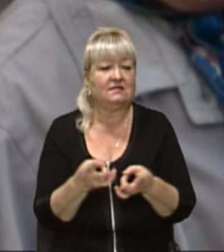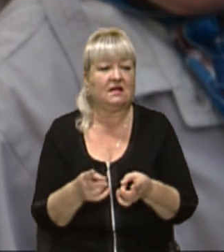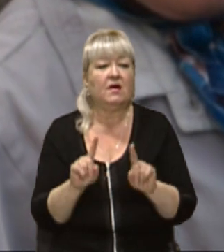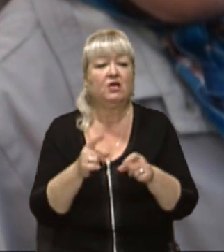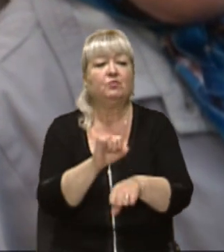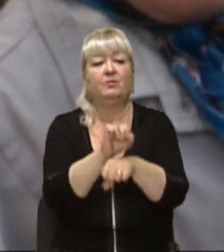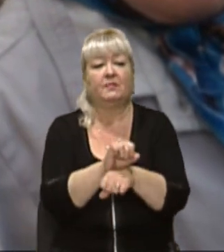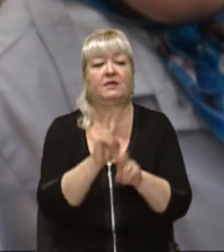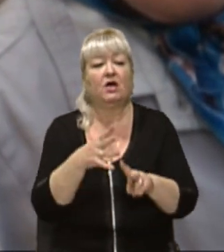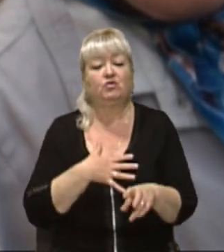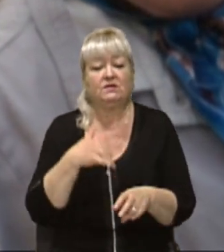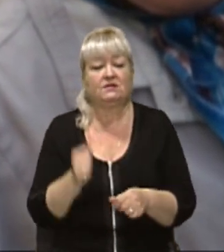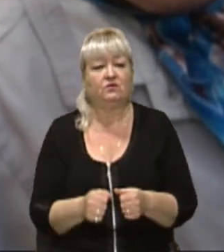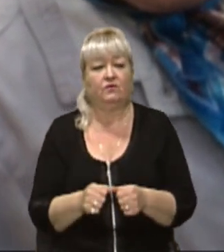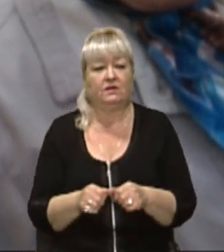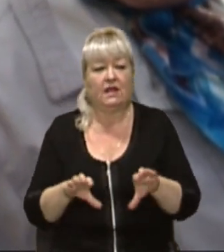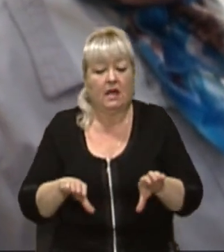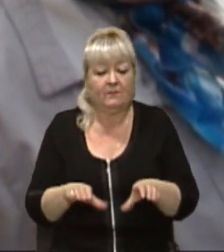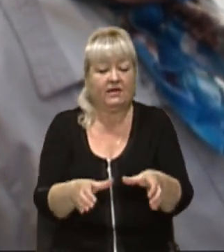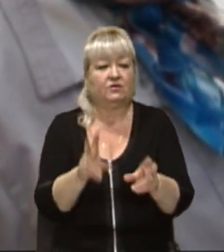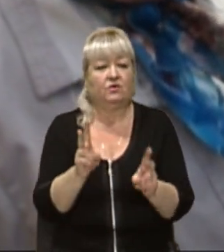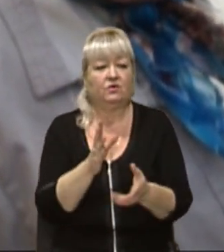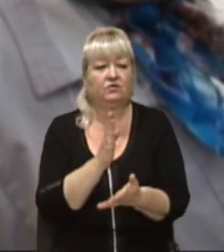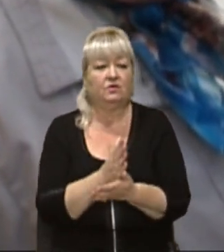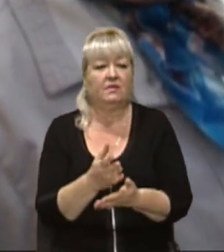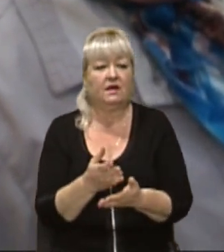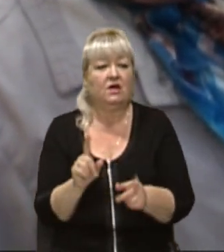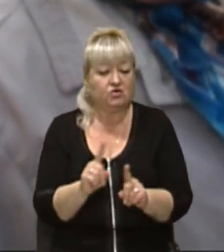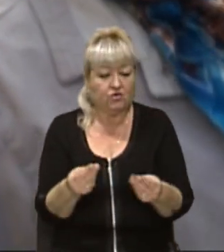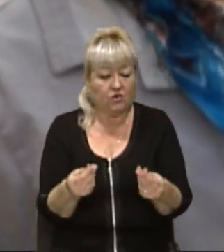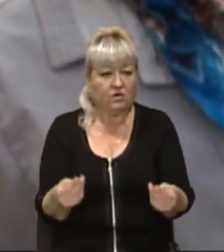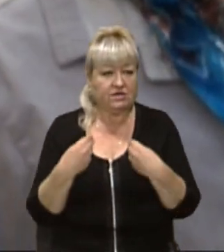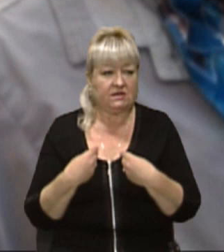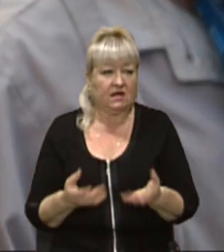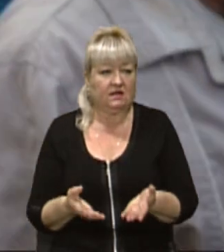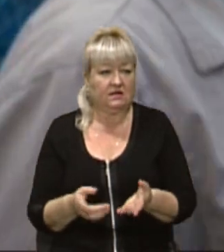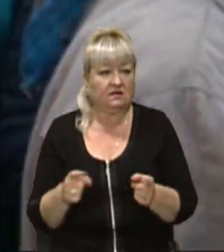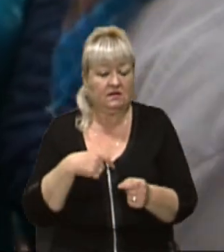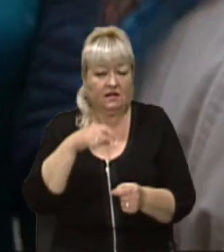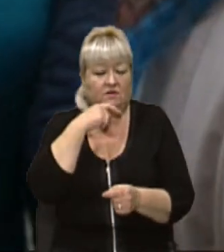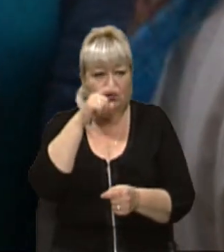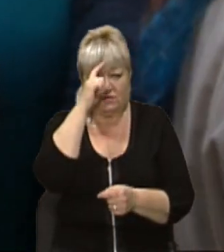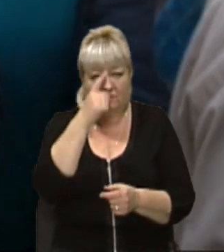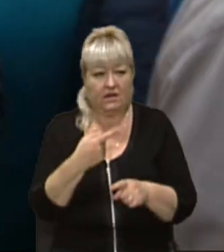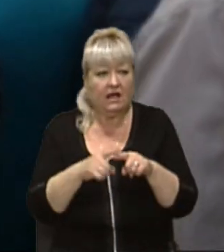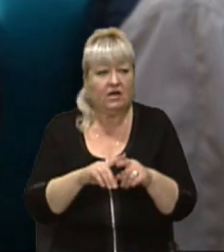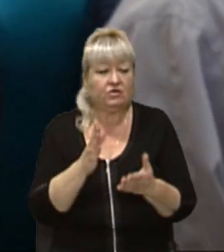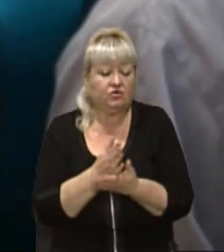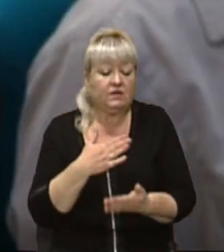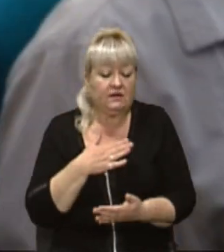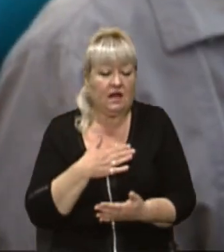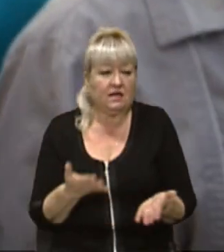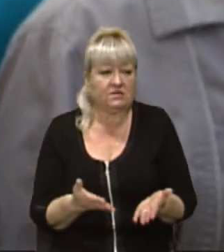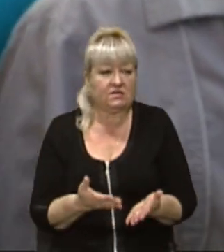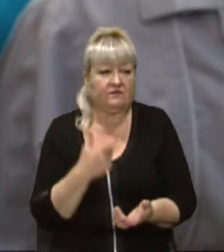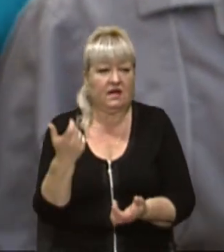припиняти? Хто не задоволений плиткою? Хто має нам гроші дали? Чи що? Я не розумію. Чого мають? То є наше. То є наш